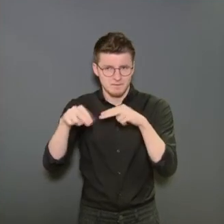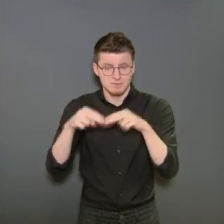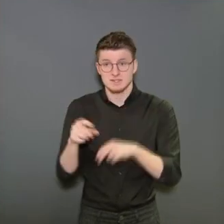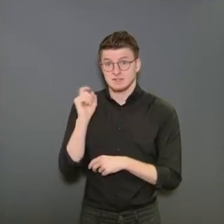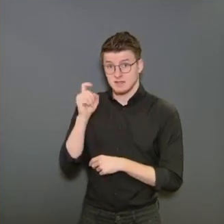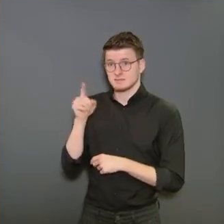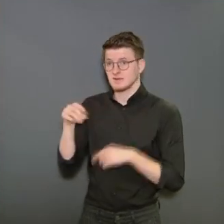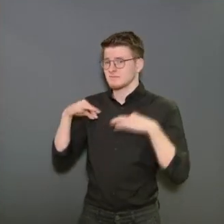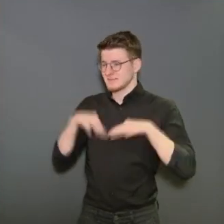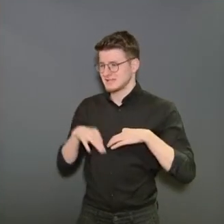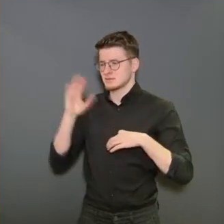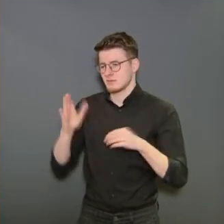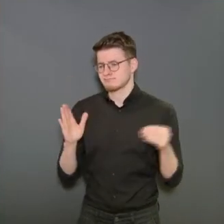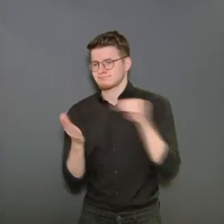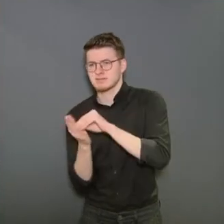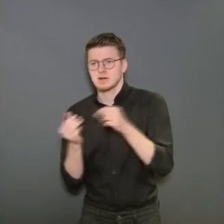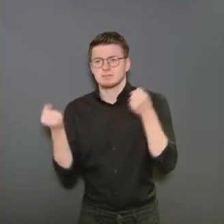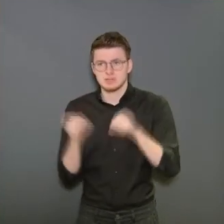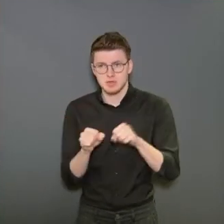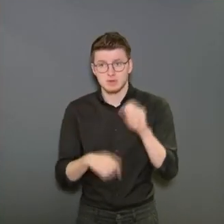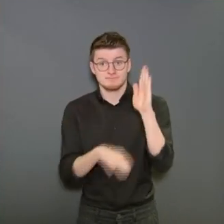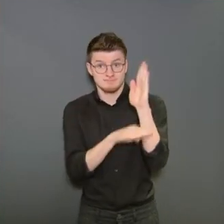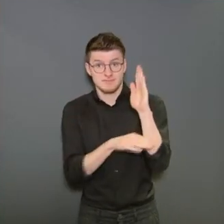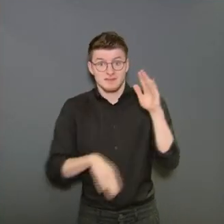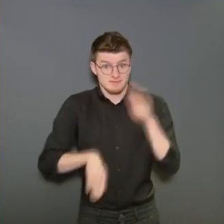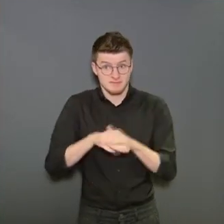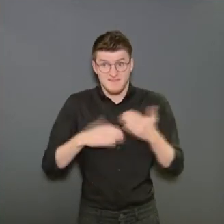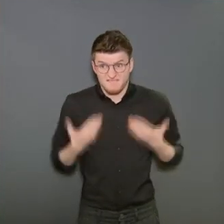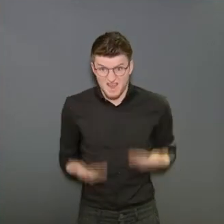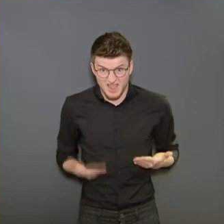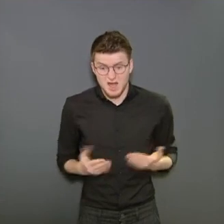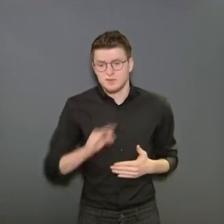arrêté ministériel et le but est qu'elles prennent effet aujourd'hui.